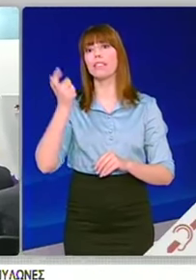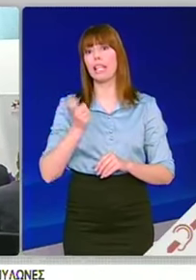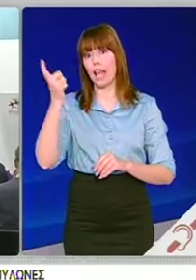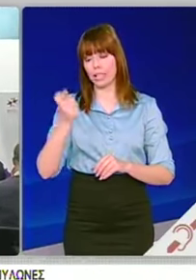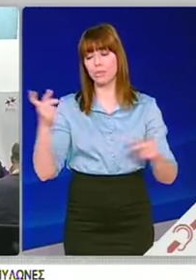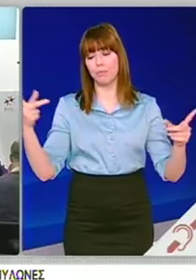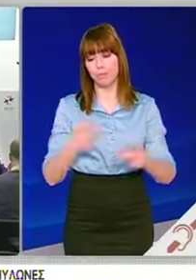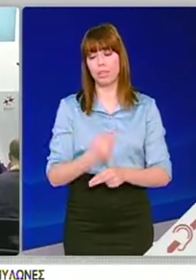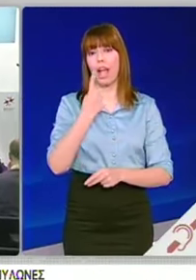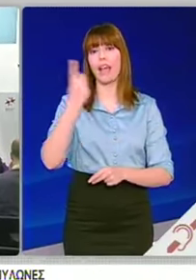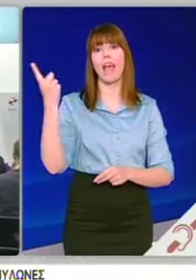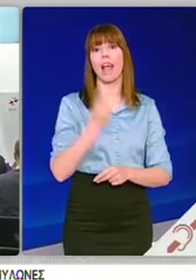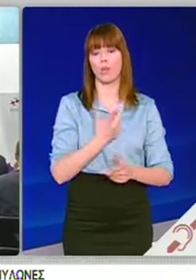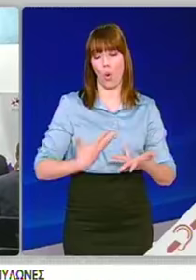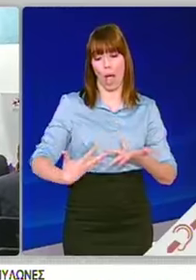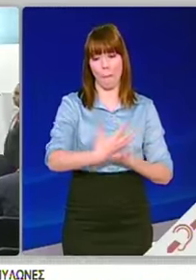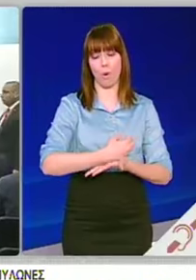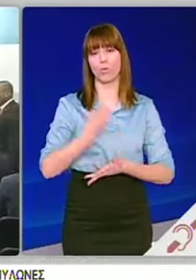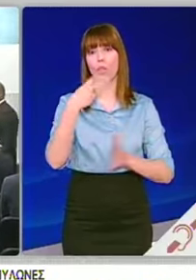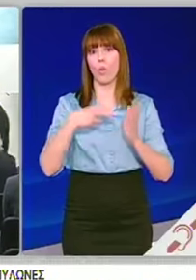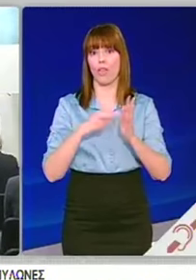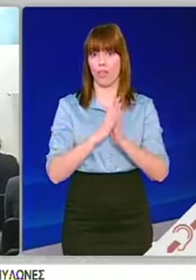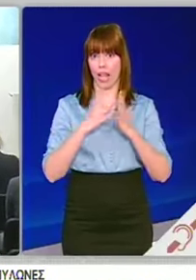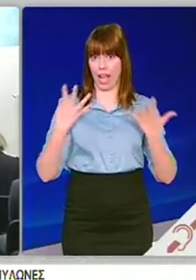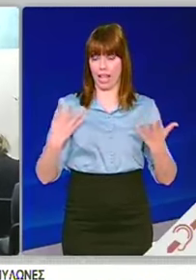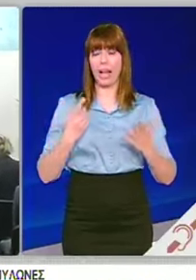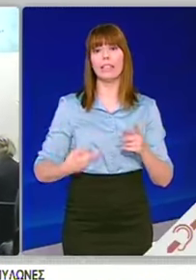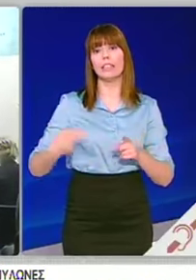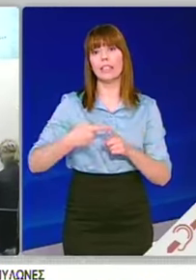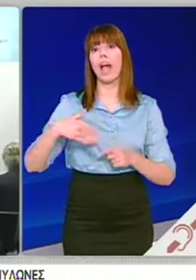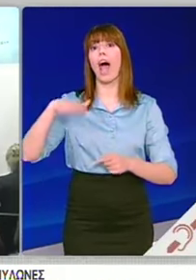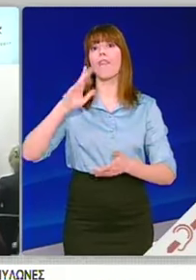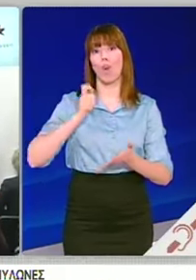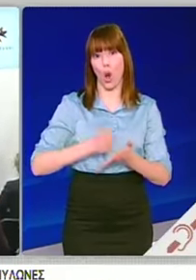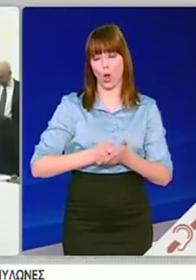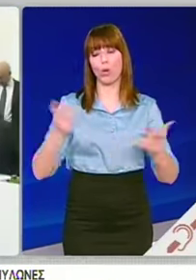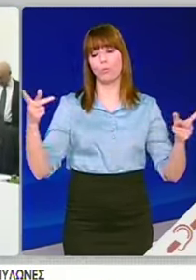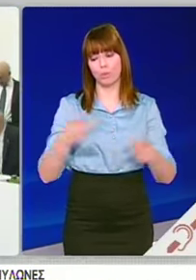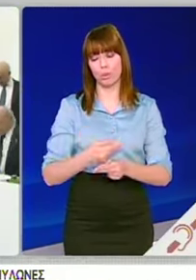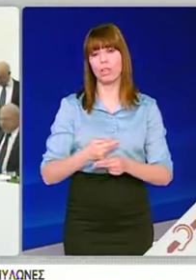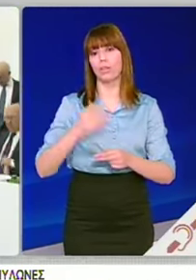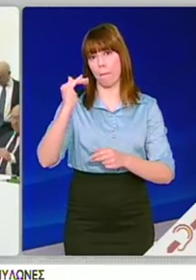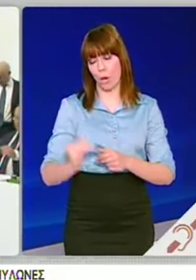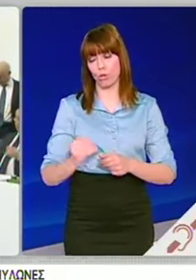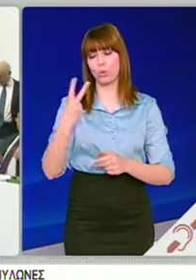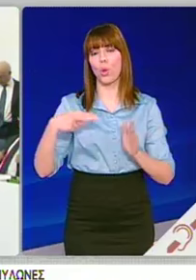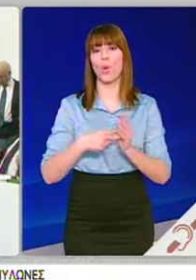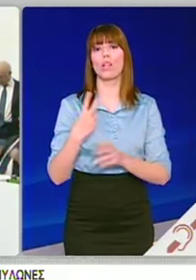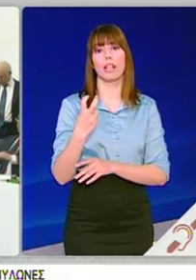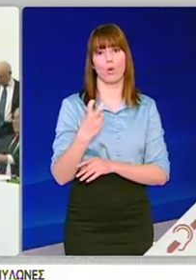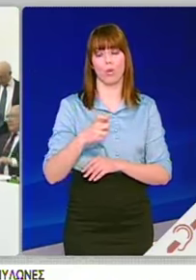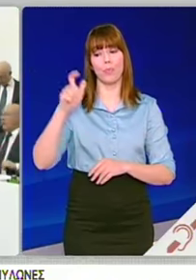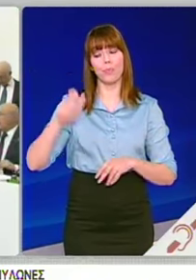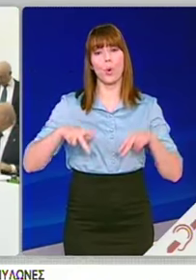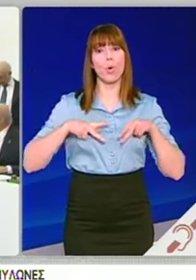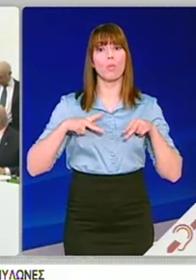συντάξεις το 2019 και 1% περικοπές στο αφορολόγητο το 2020. Ο κύριος Τσακαλώτος διευκρίνησε ότι τα